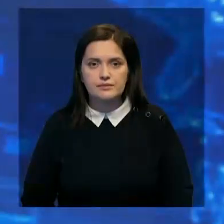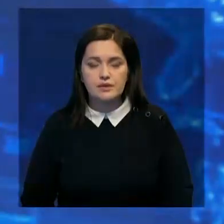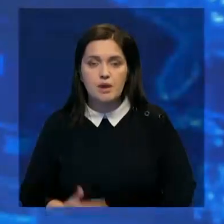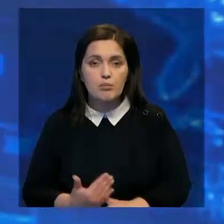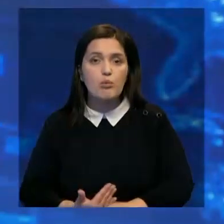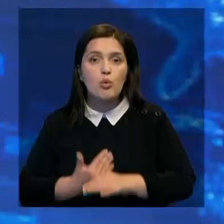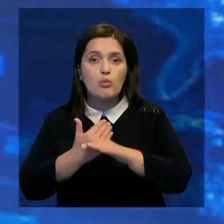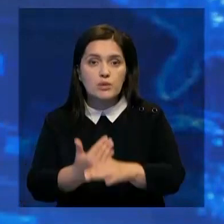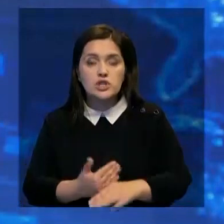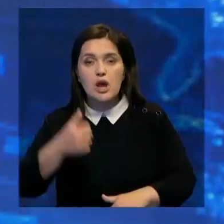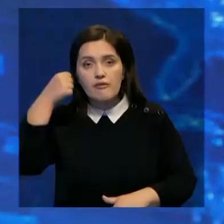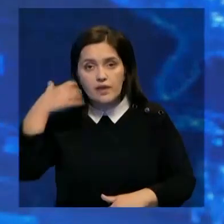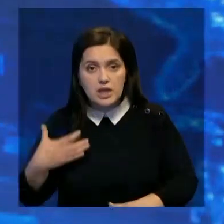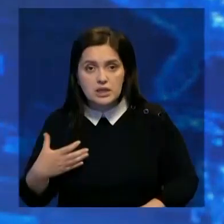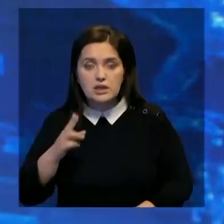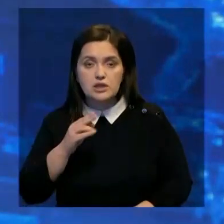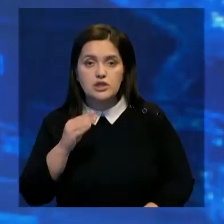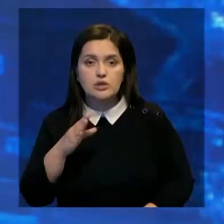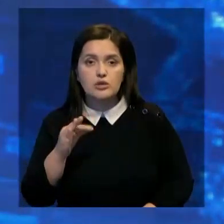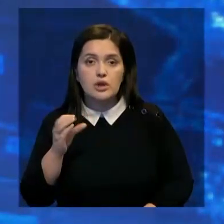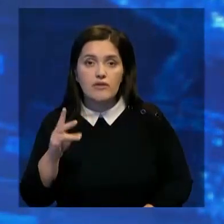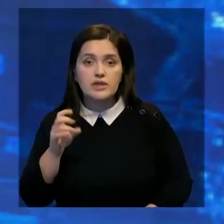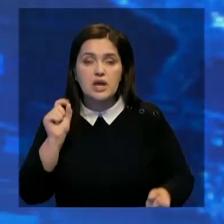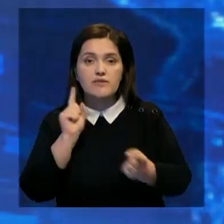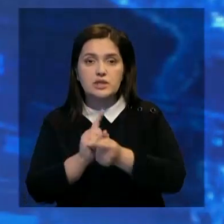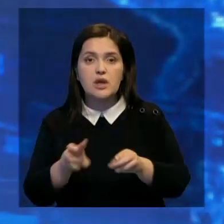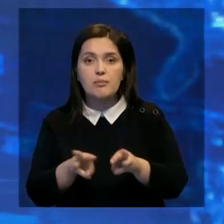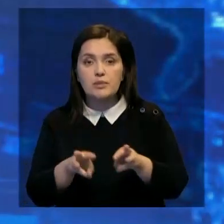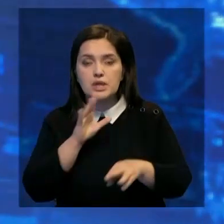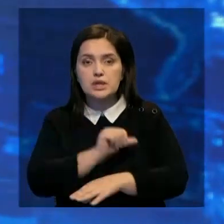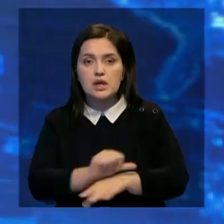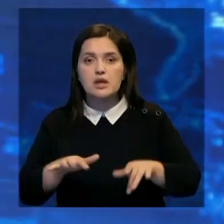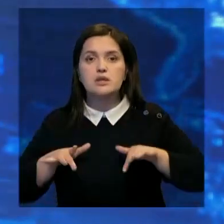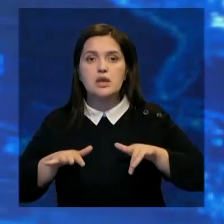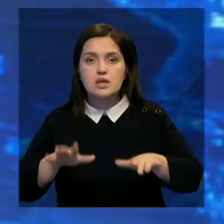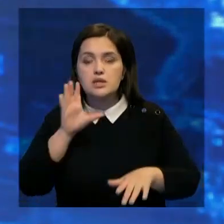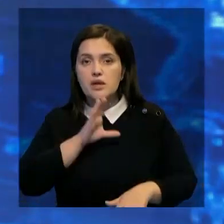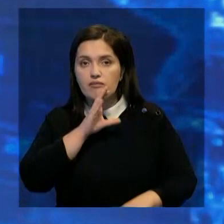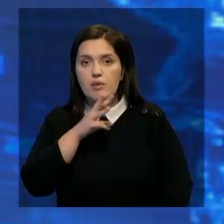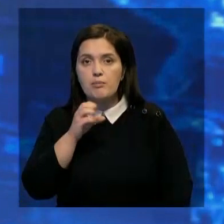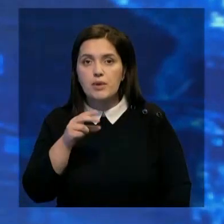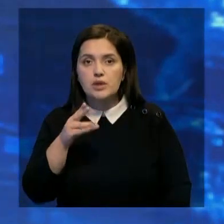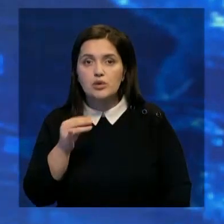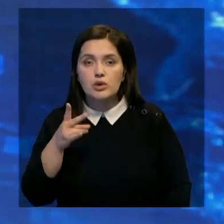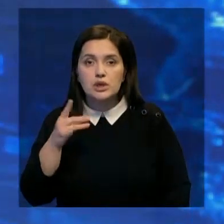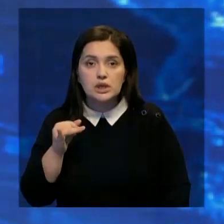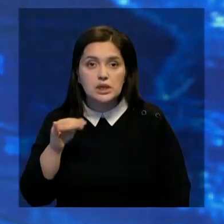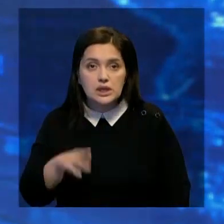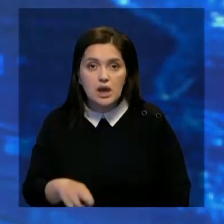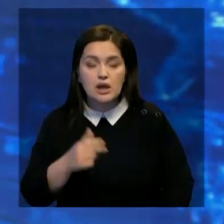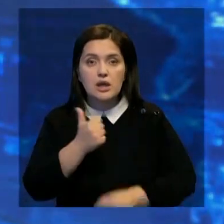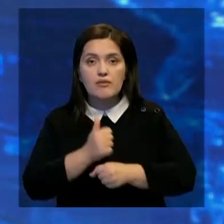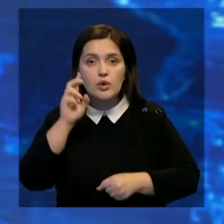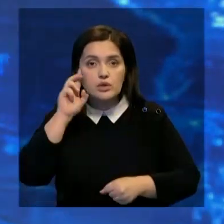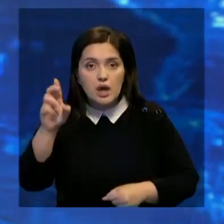Оказывать помощь и поддержку Афганистану призвал Касымжумар Тукаев на встречу с министром иностранных дел Северной Македонии Буяра Мусмани. Глава